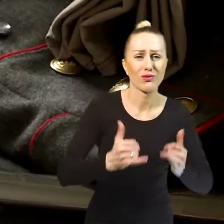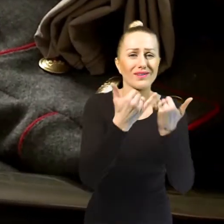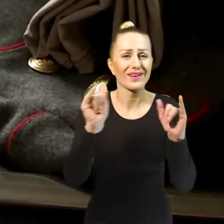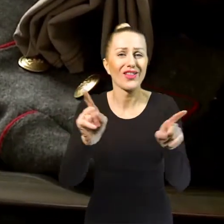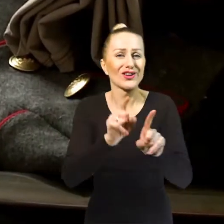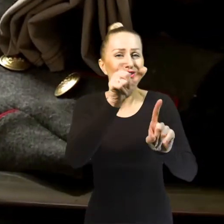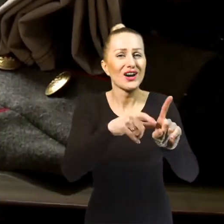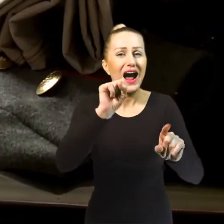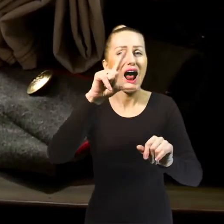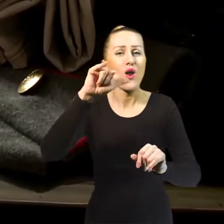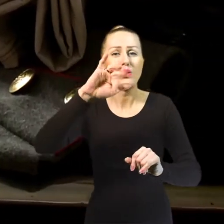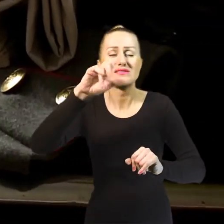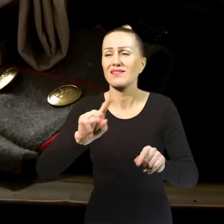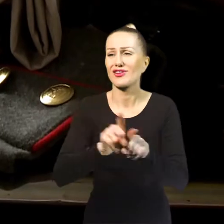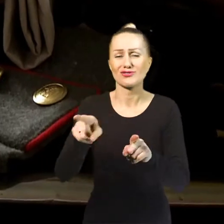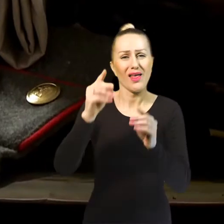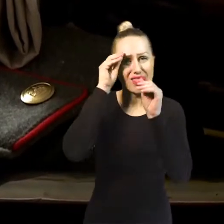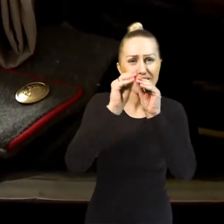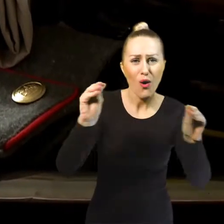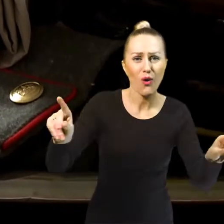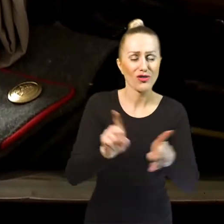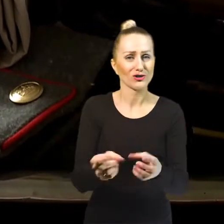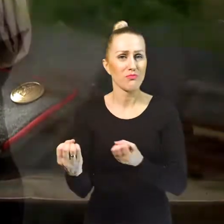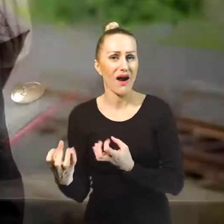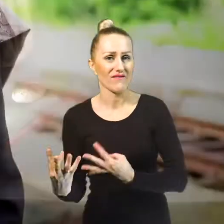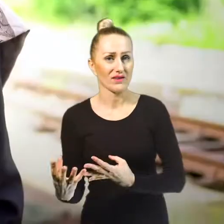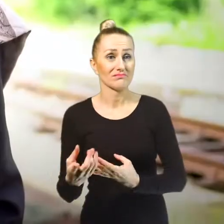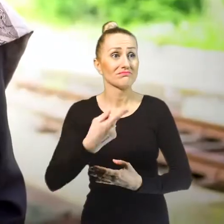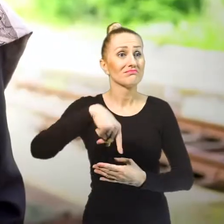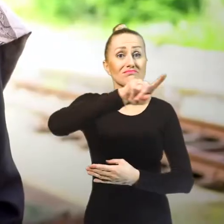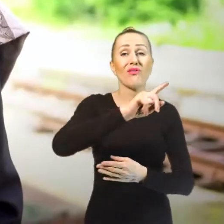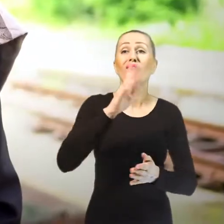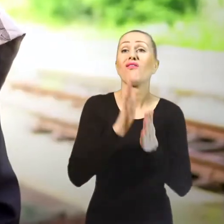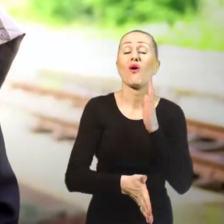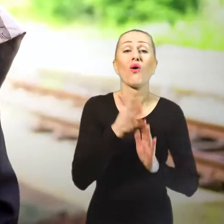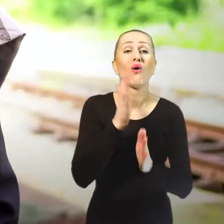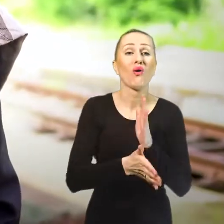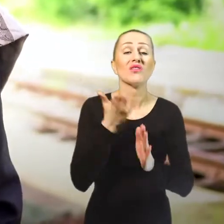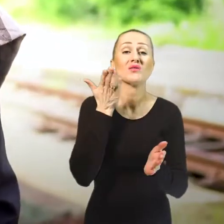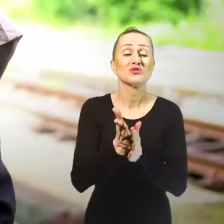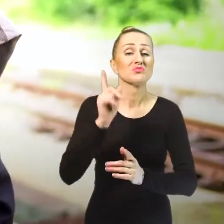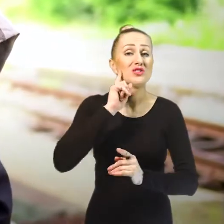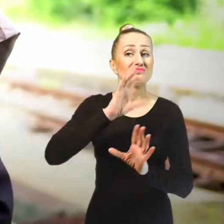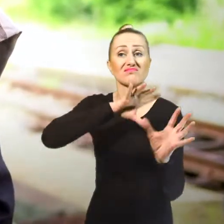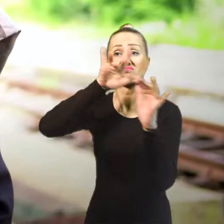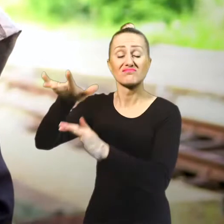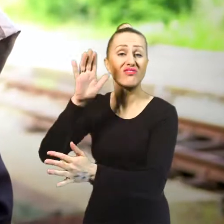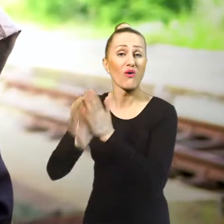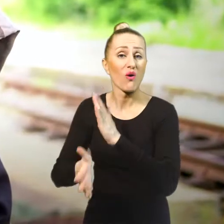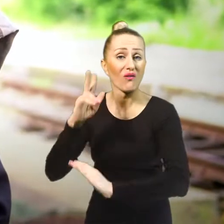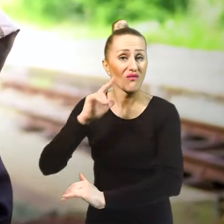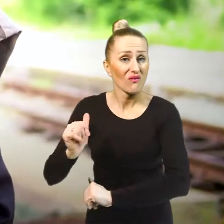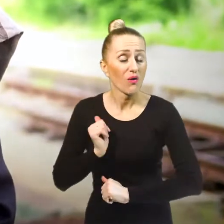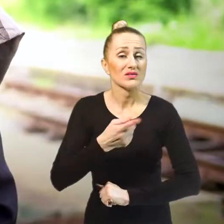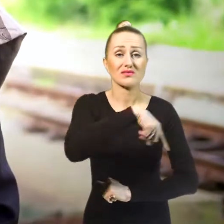ale również nauczycieli i prawników. Brak mężczyzn, którzy walczyli na frontach, przyspieszył emancypację kobiet.